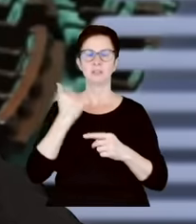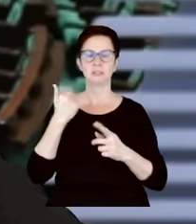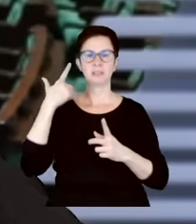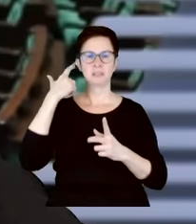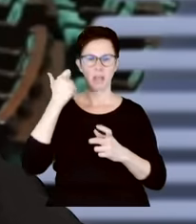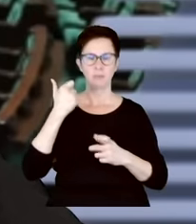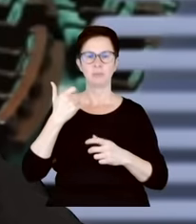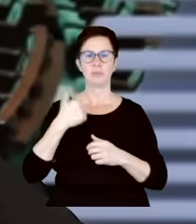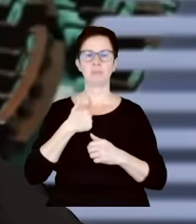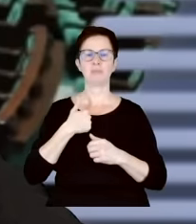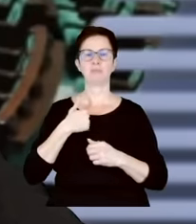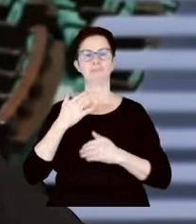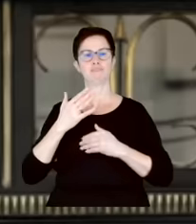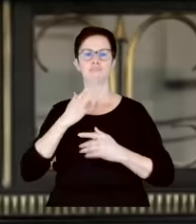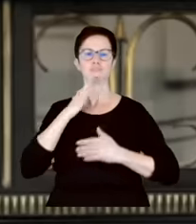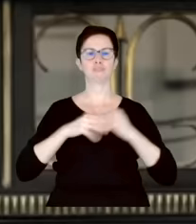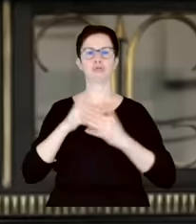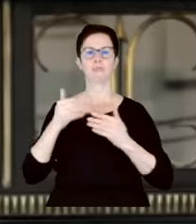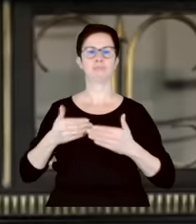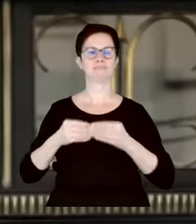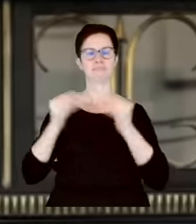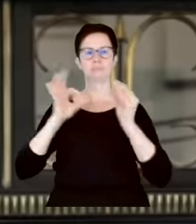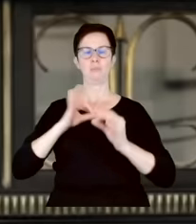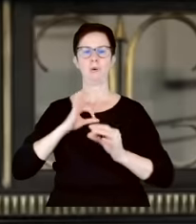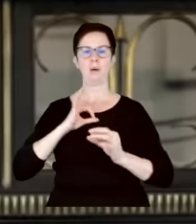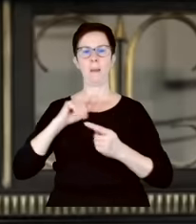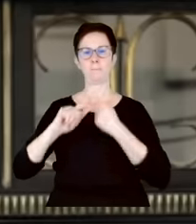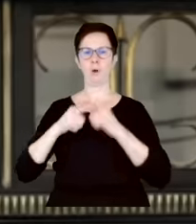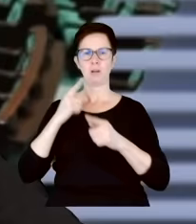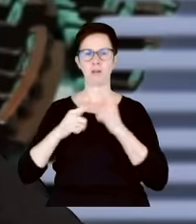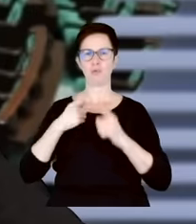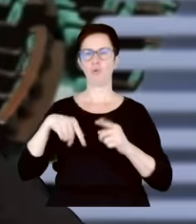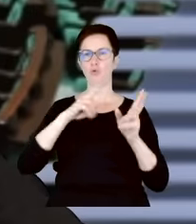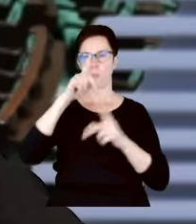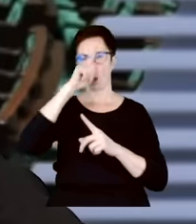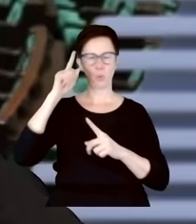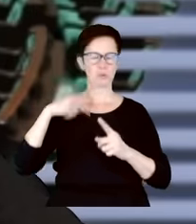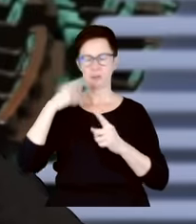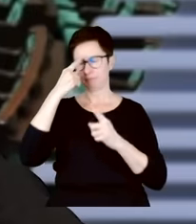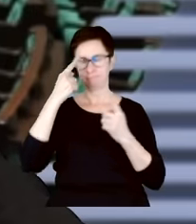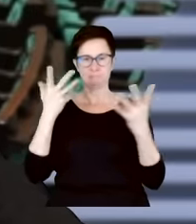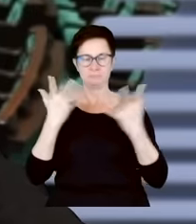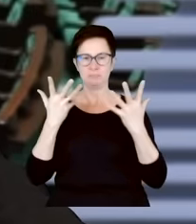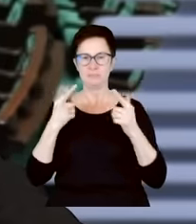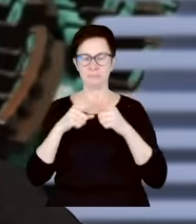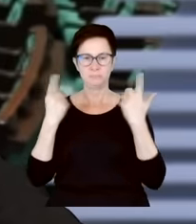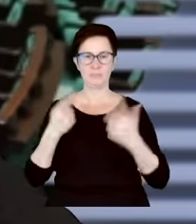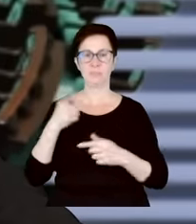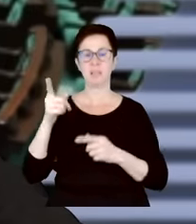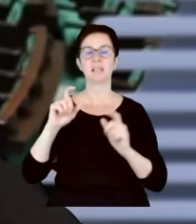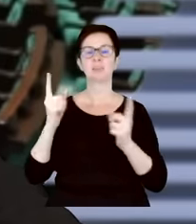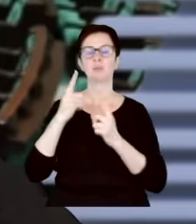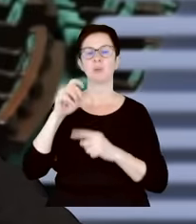kapitał polityczny w kampanii wyborczej. To się w głowie, normalnym ludziom w głowie się to nie mieściło. W przypadku Adamowicza, dzisiaj znowu